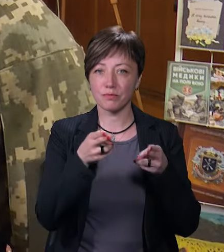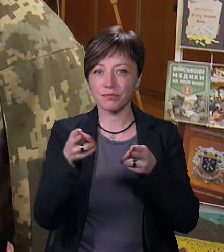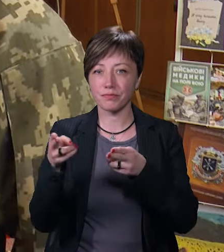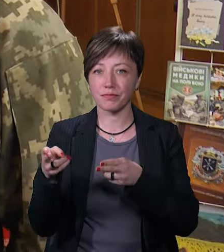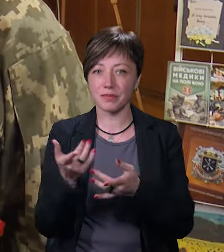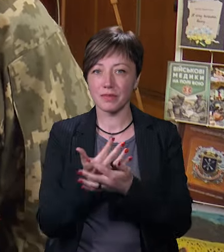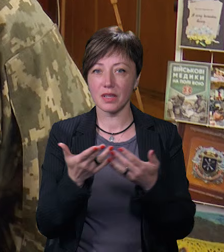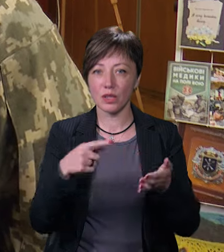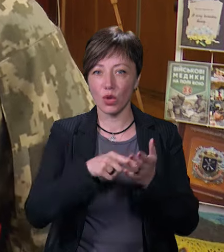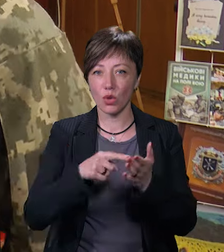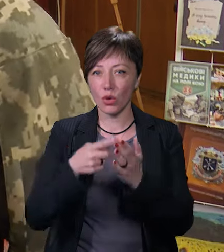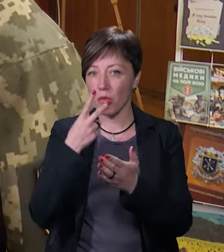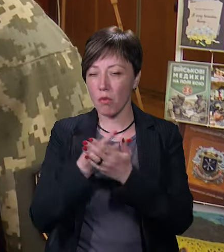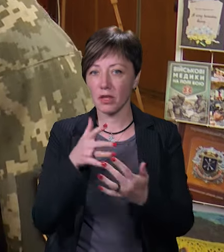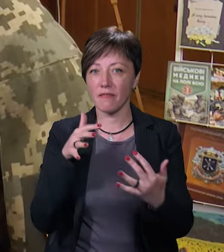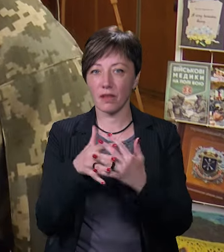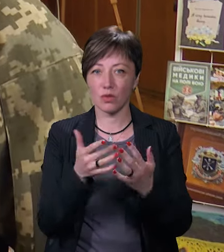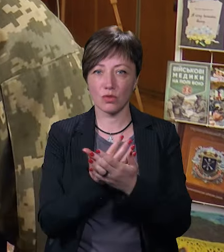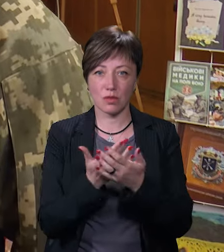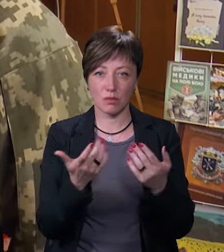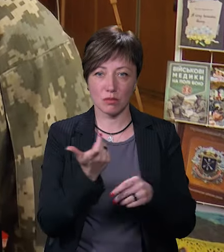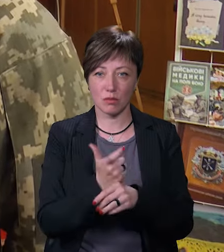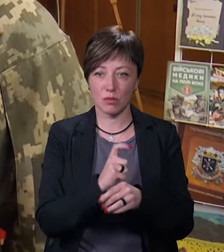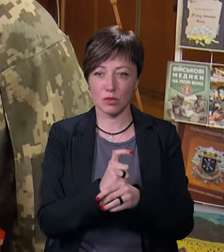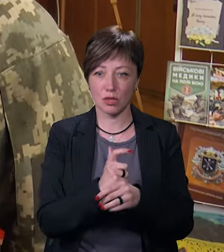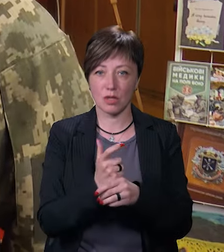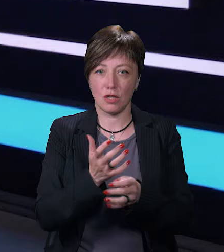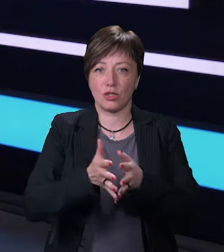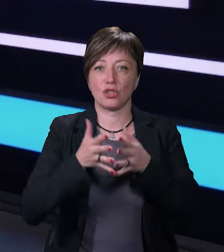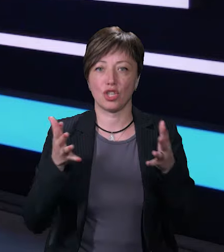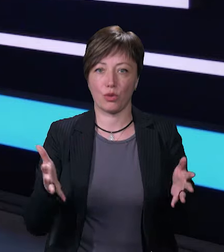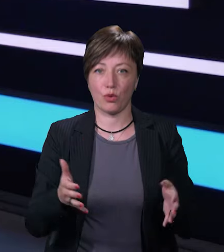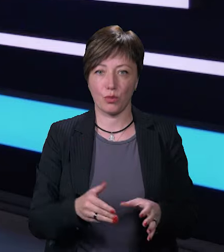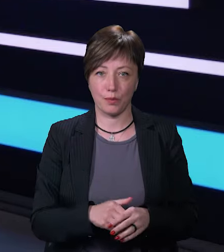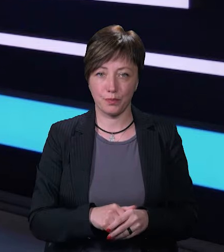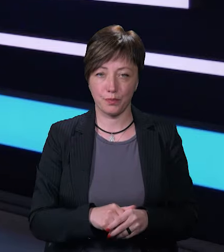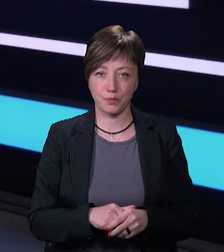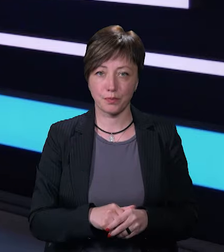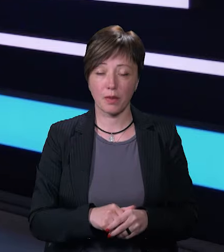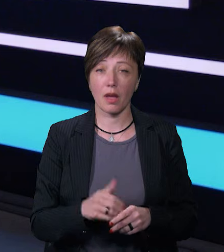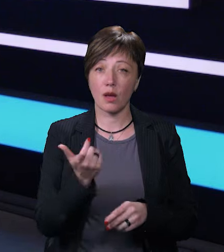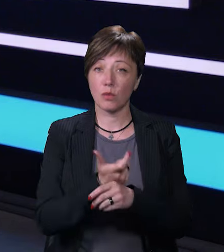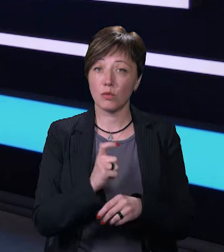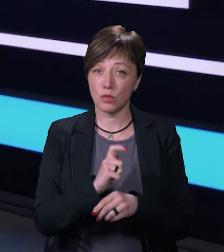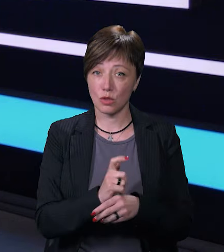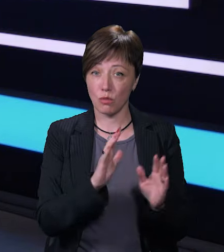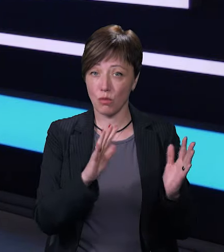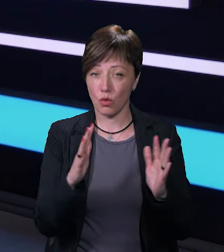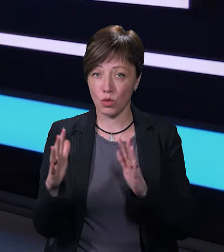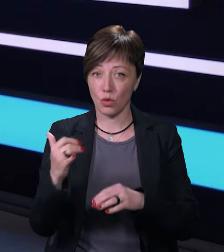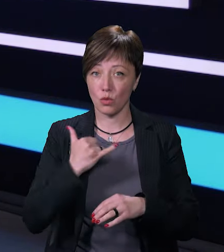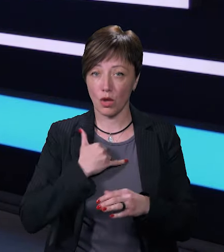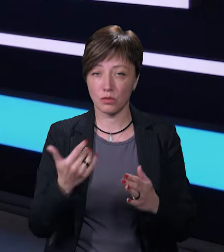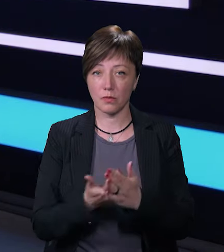побачити війну більш панорамно. Більше про ці та інші події у